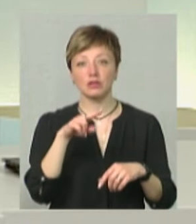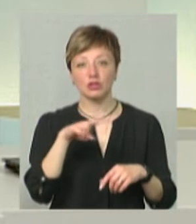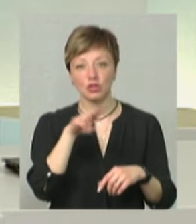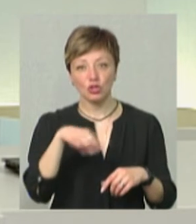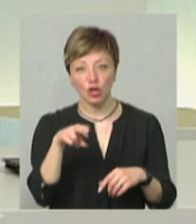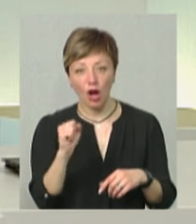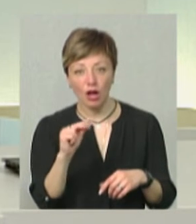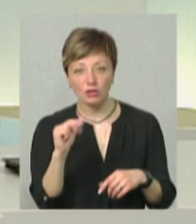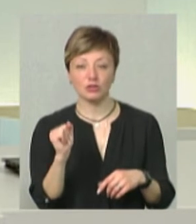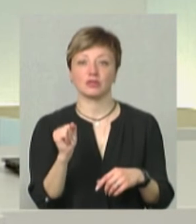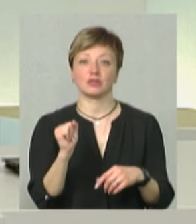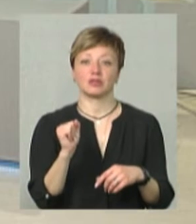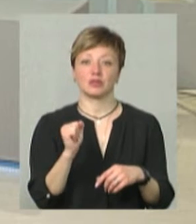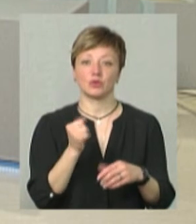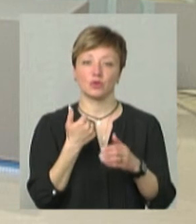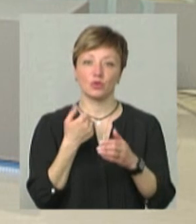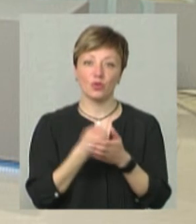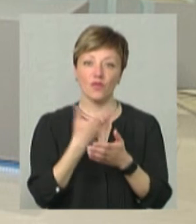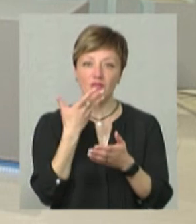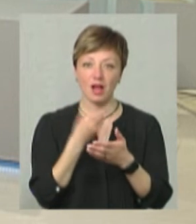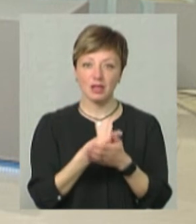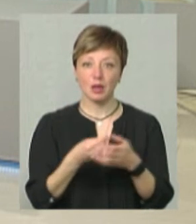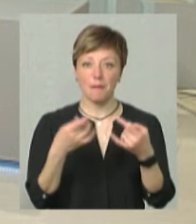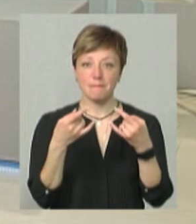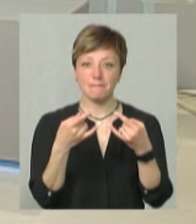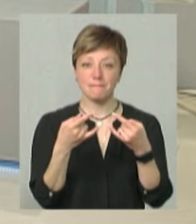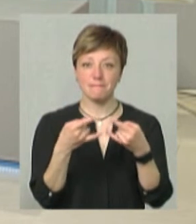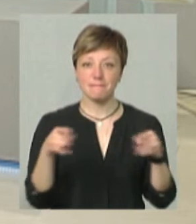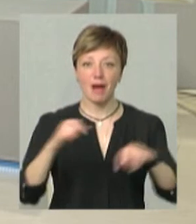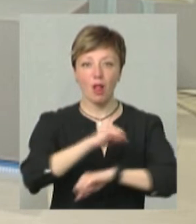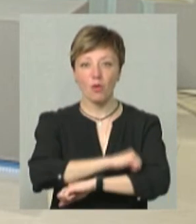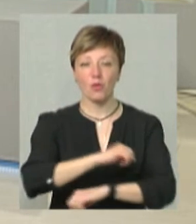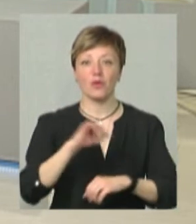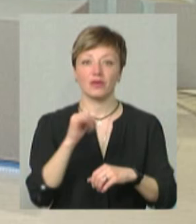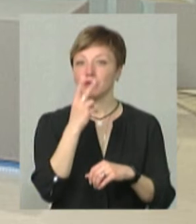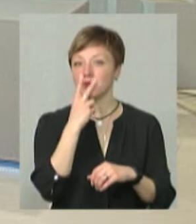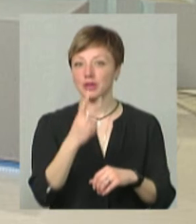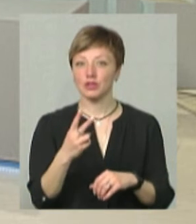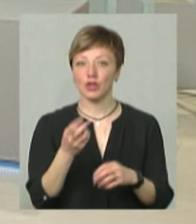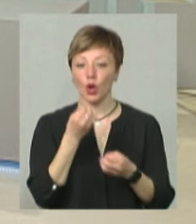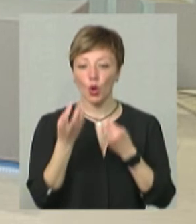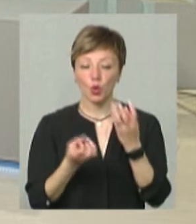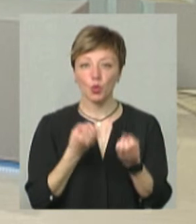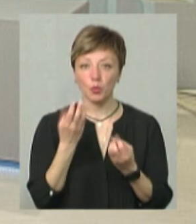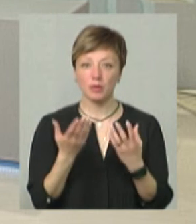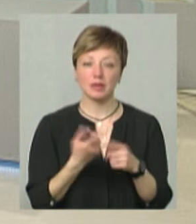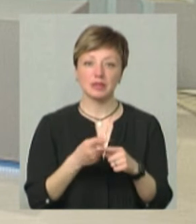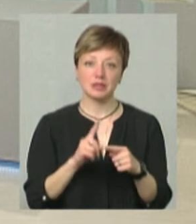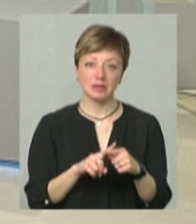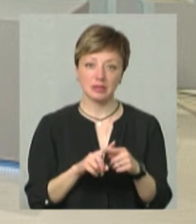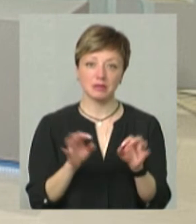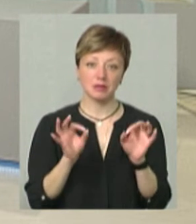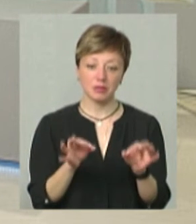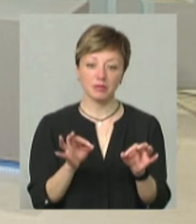До власних балконів і таких, як ми бачили, клумб. І